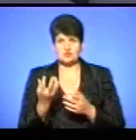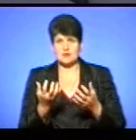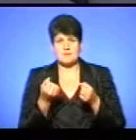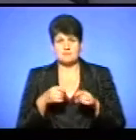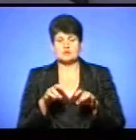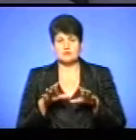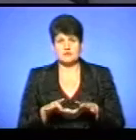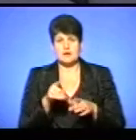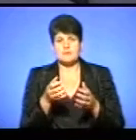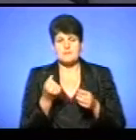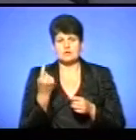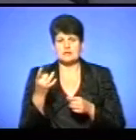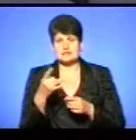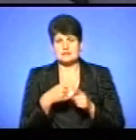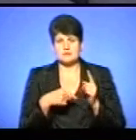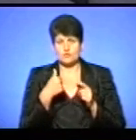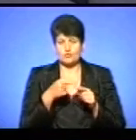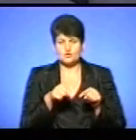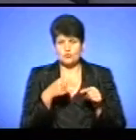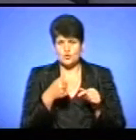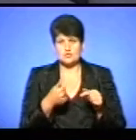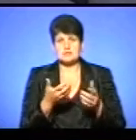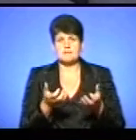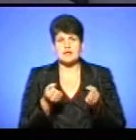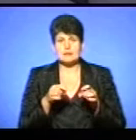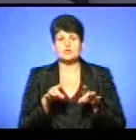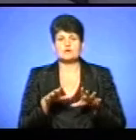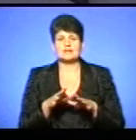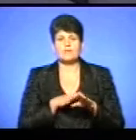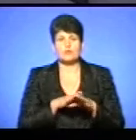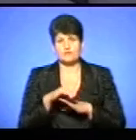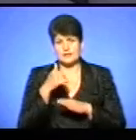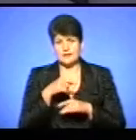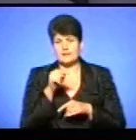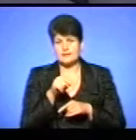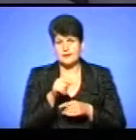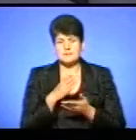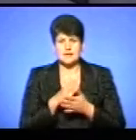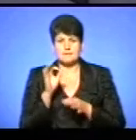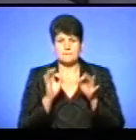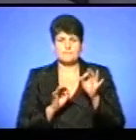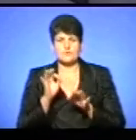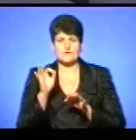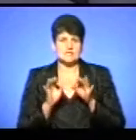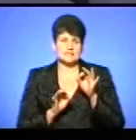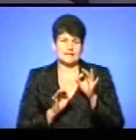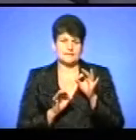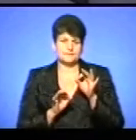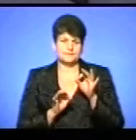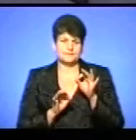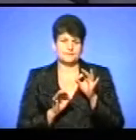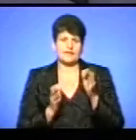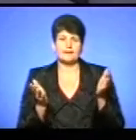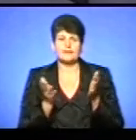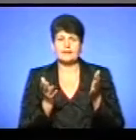постанова, вона приймалася раз на півроку. В цьому році прийняли постанову на цілий рік, але там є такий коригуючий коефіцієнт, який